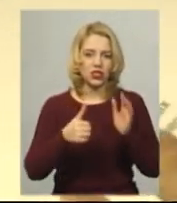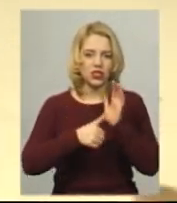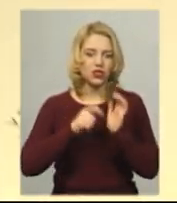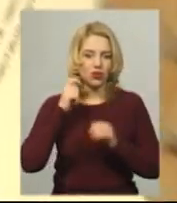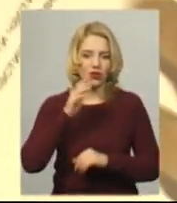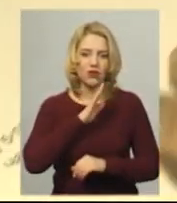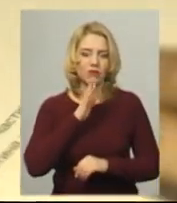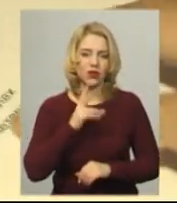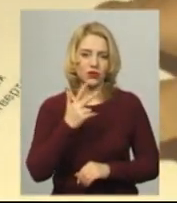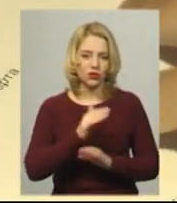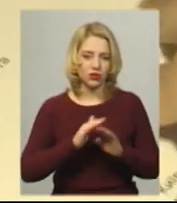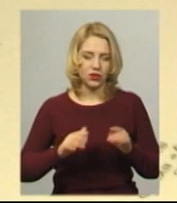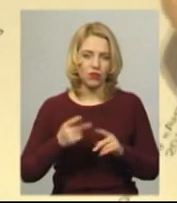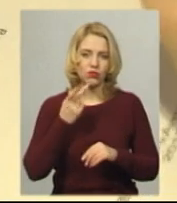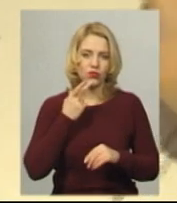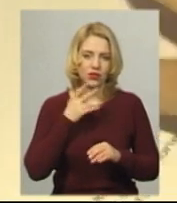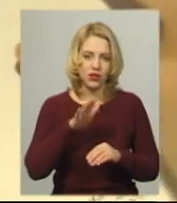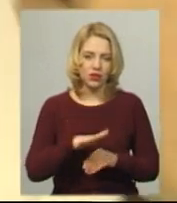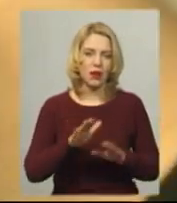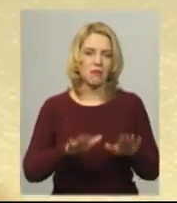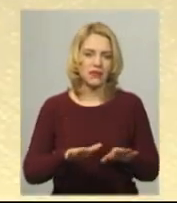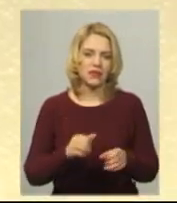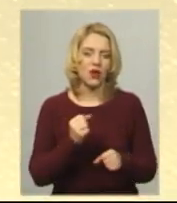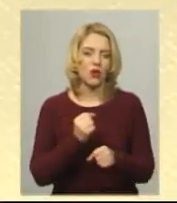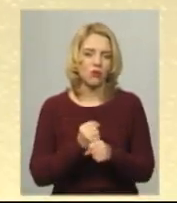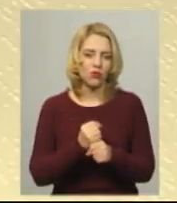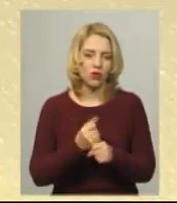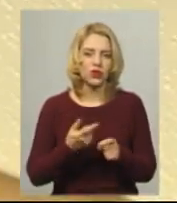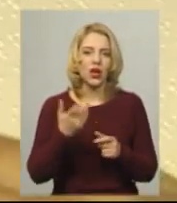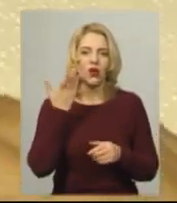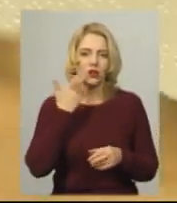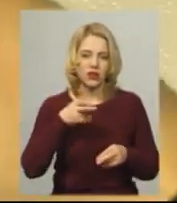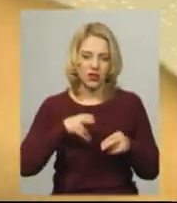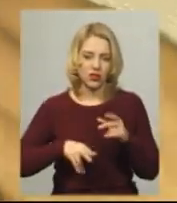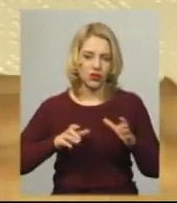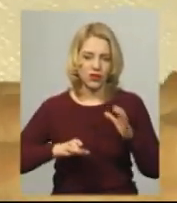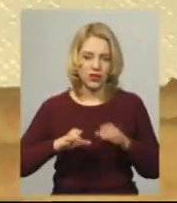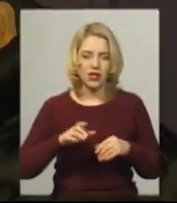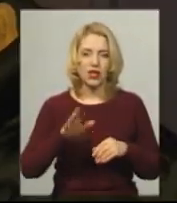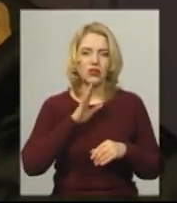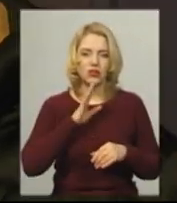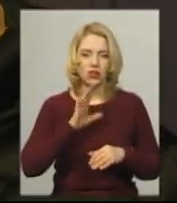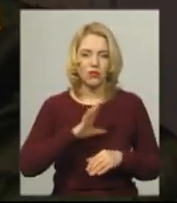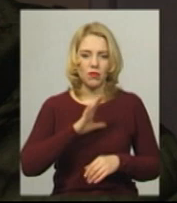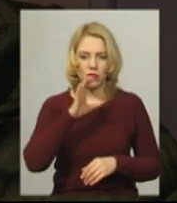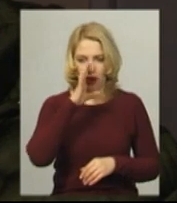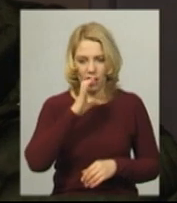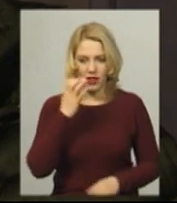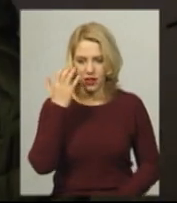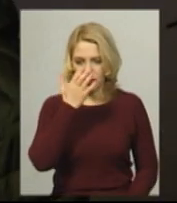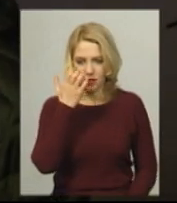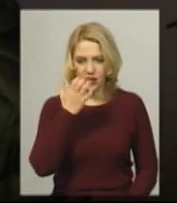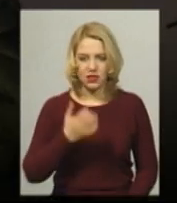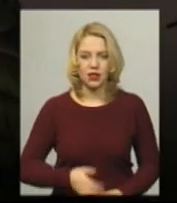перше її постійне місце роботи, відколи закінчила університет. Жінка з вищою освітою не могла знайти роботу, бо має поганий зір. «Поганий, дуже